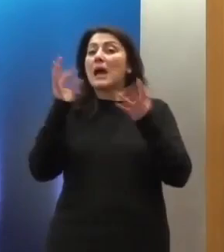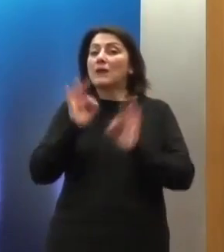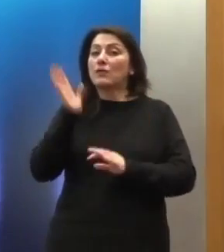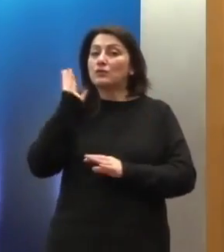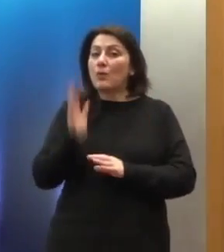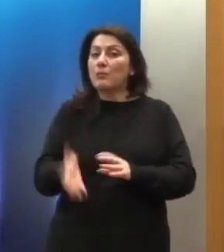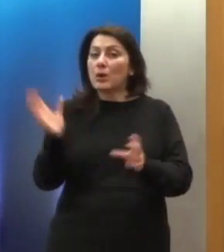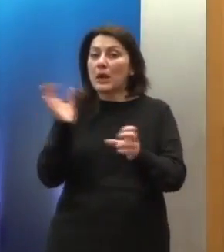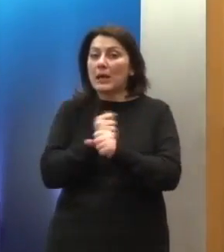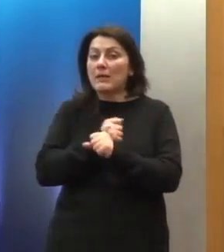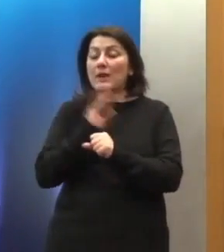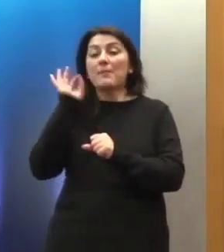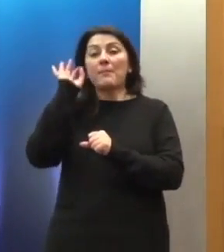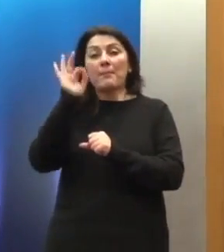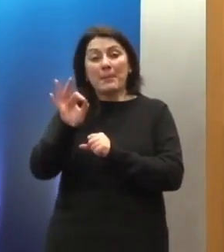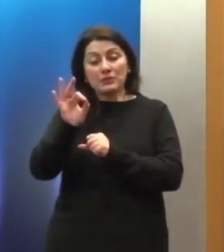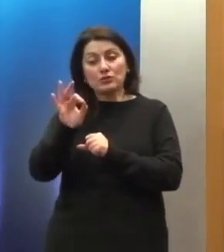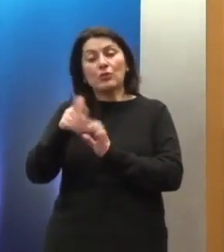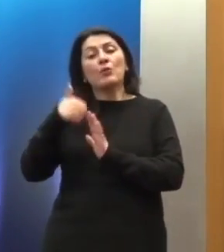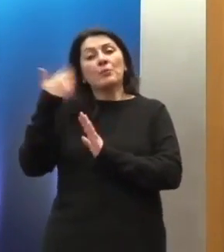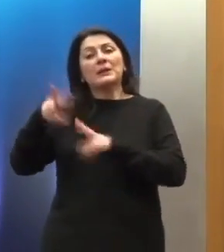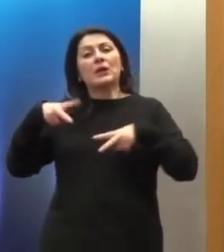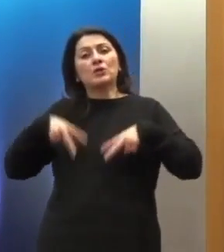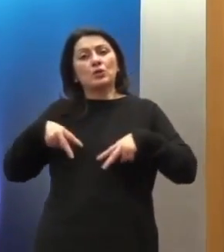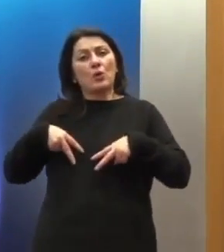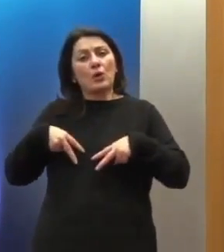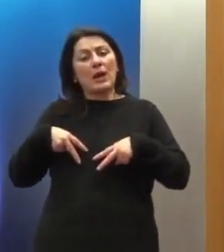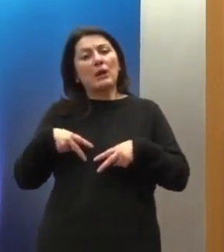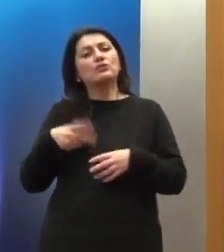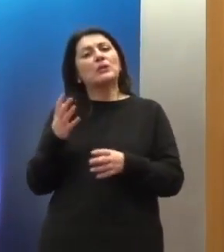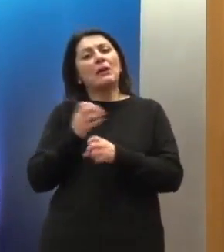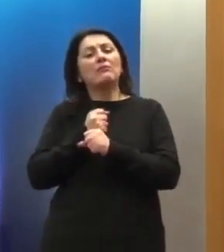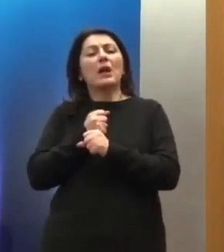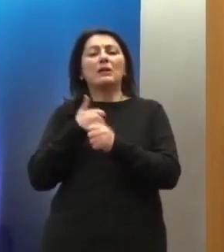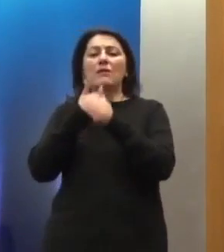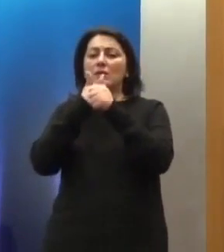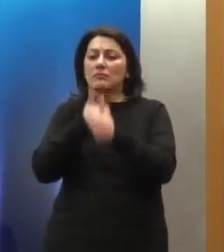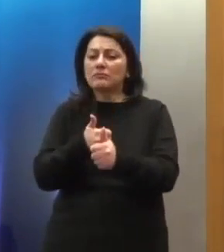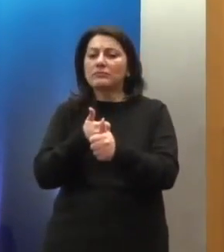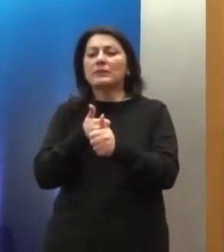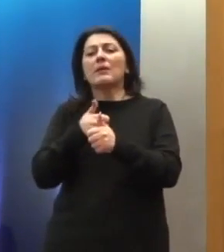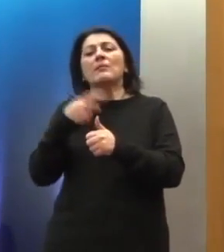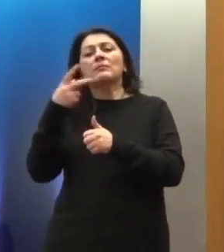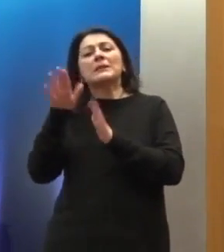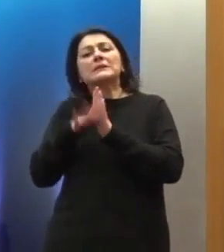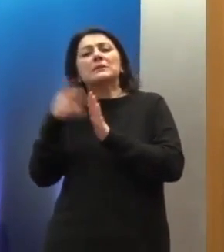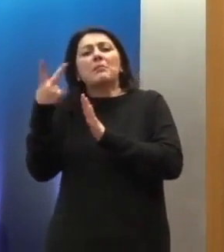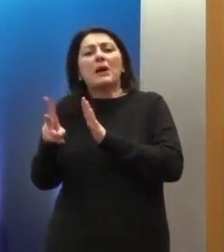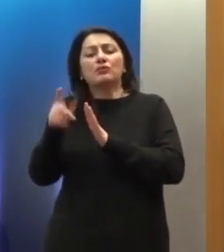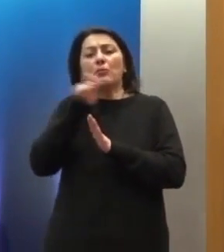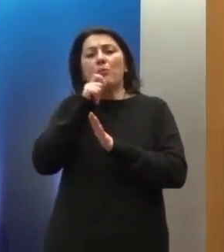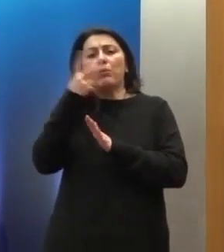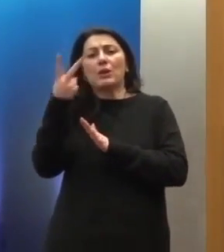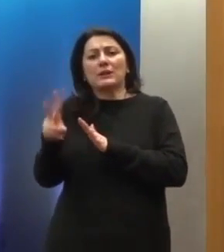το σύστημά του, το δικαιικό του σύστημα, αλλά και το πρακτικό και την πρακτική του. Πολιτική πρακτική του,